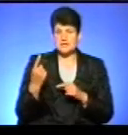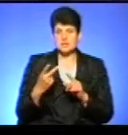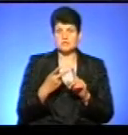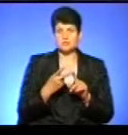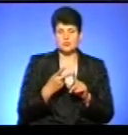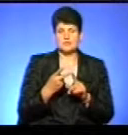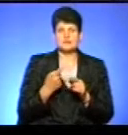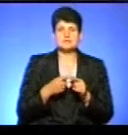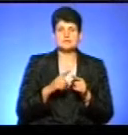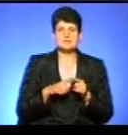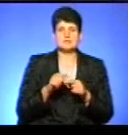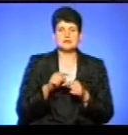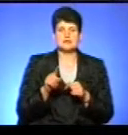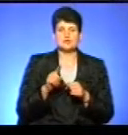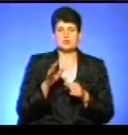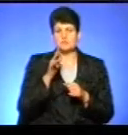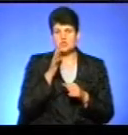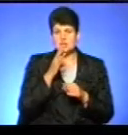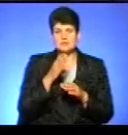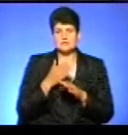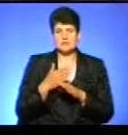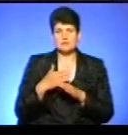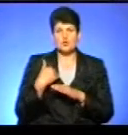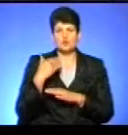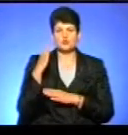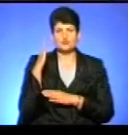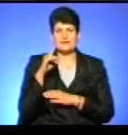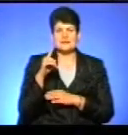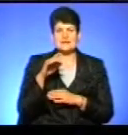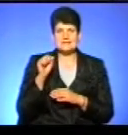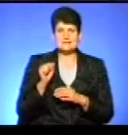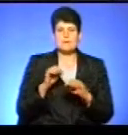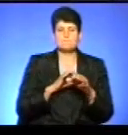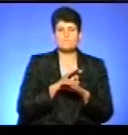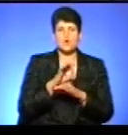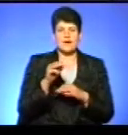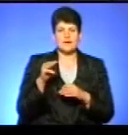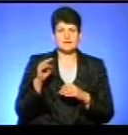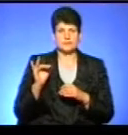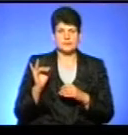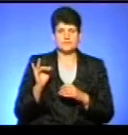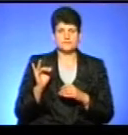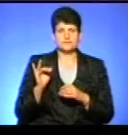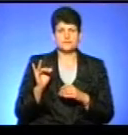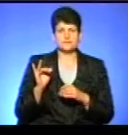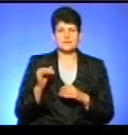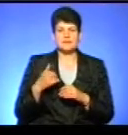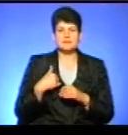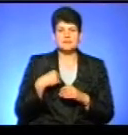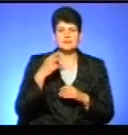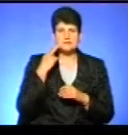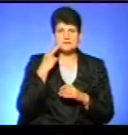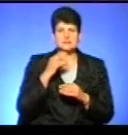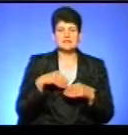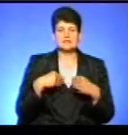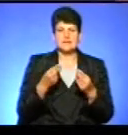друге – це те, що вже під час самого етапу голосування за проєкти, які пройдуть всі кроки процедурні, ми завжди